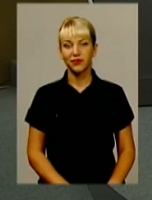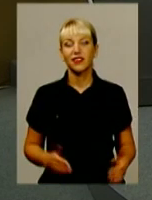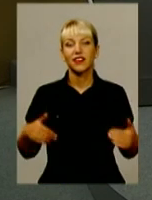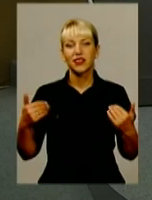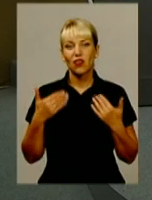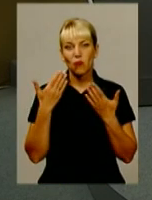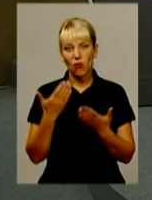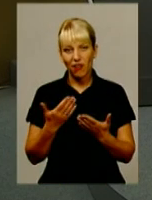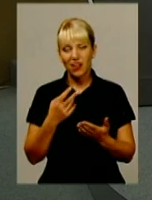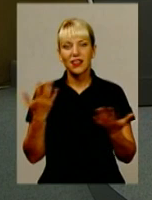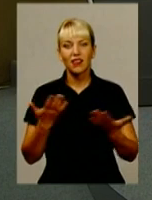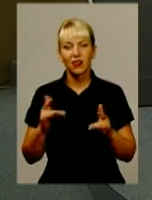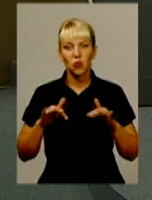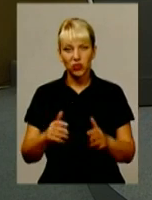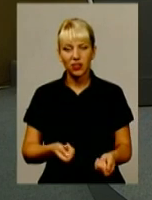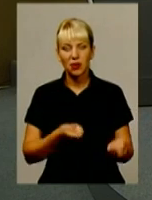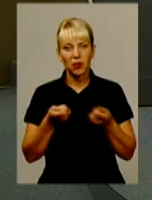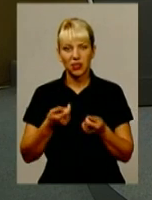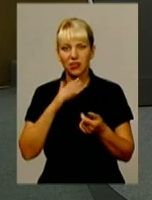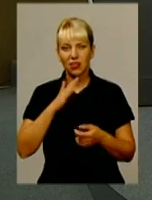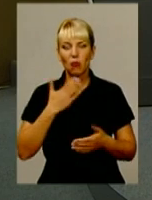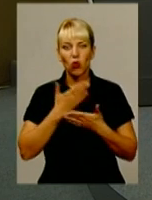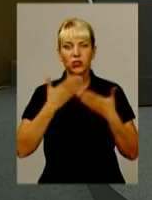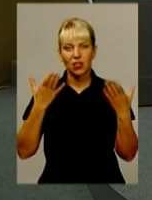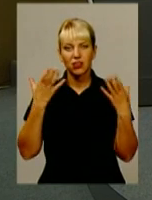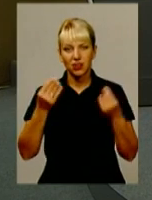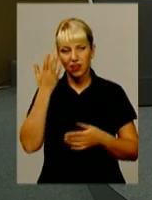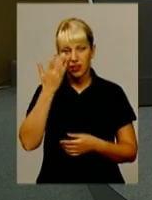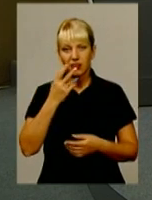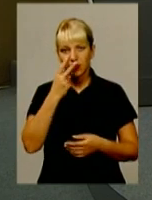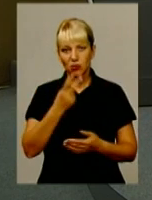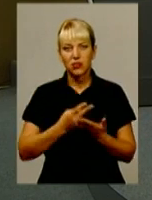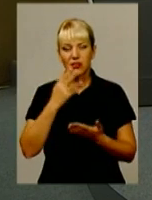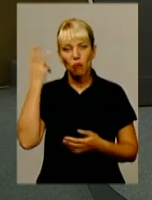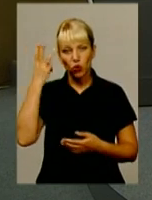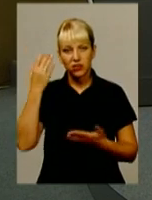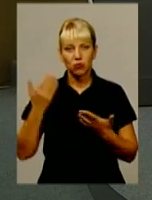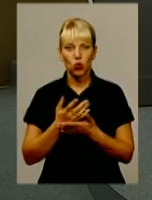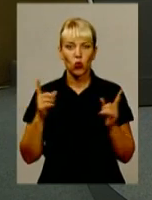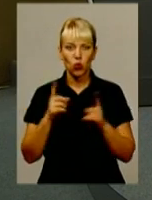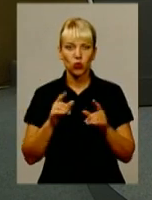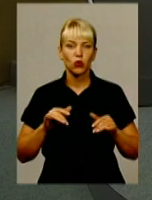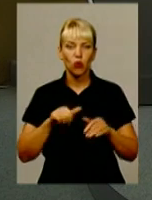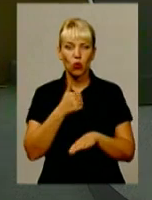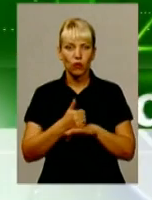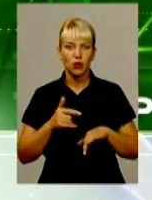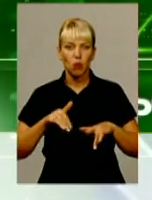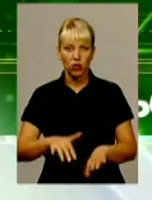Вітаємо вас. Які події приніс нам останній день літа? Дивимося в «Подільській панорамі». Коротко про головні події.